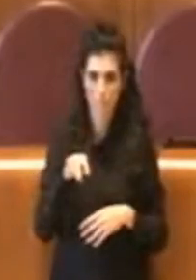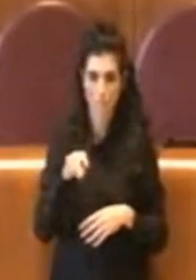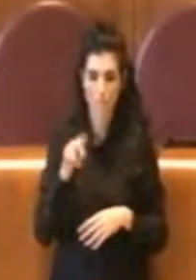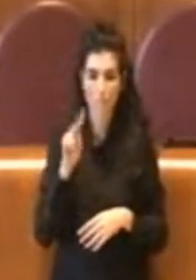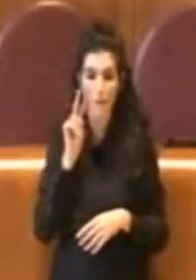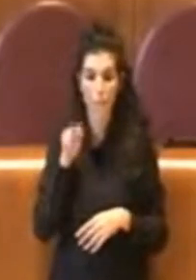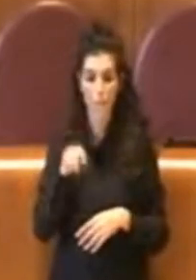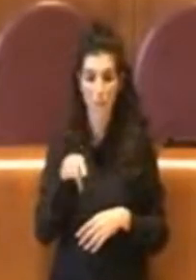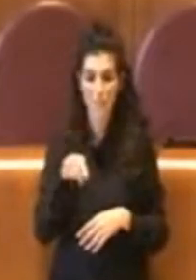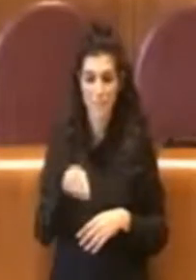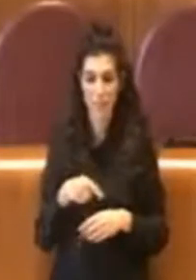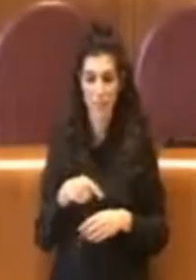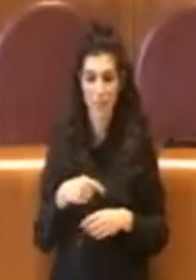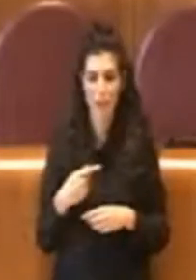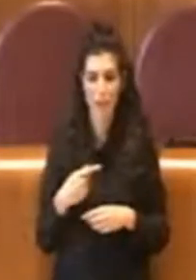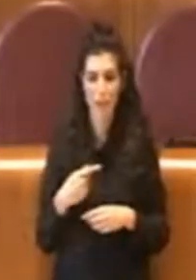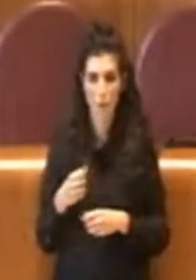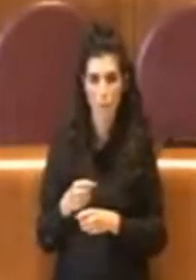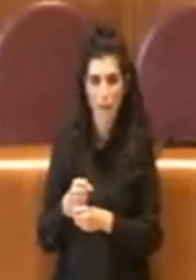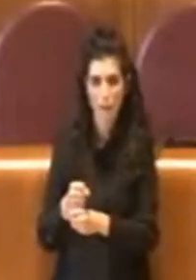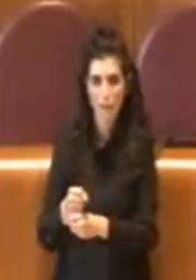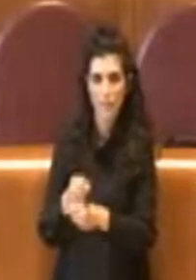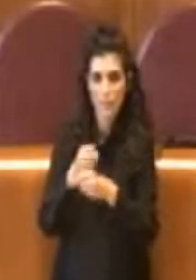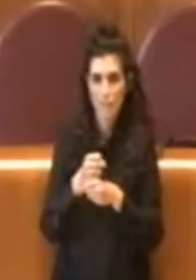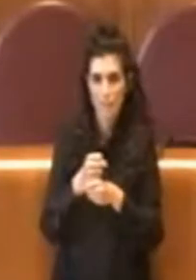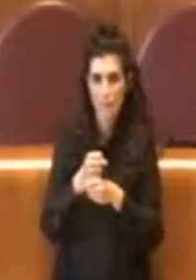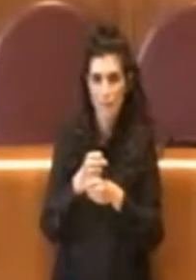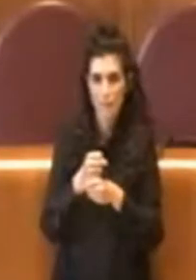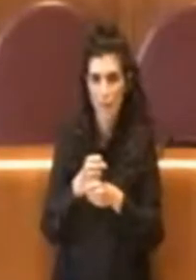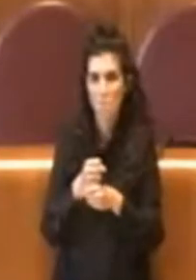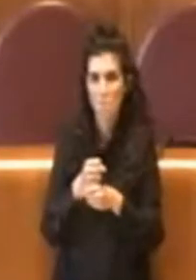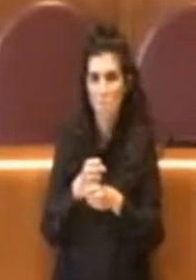concede questa possibilità, lunga vita al Presidente.